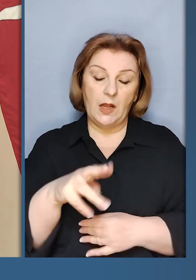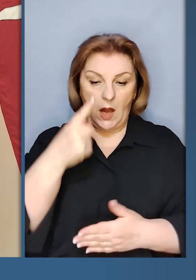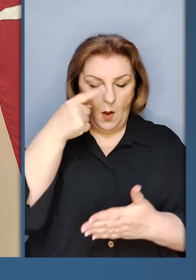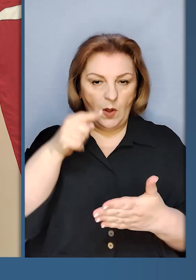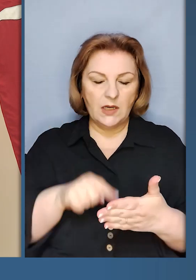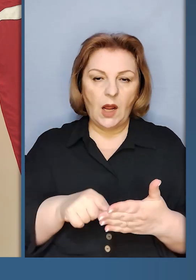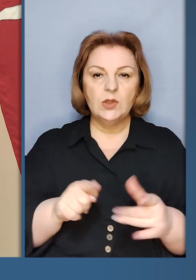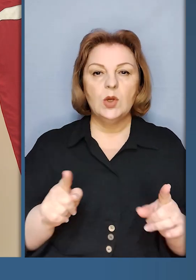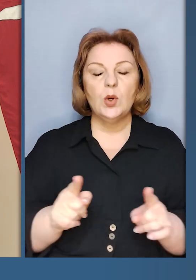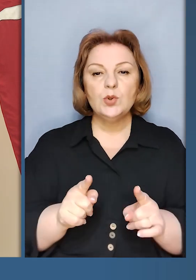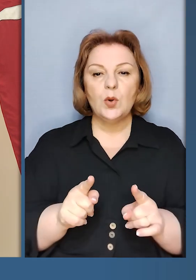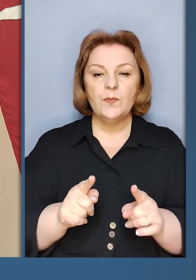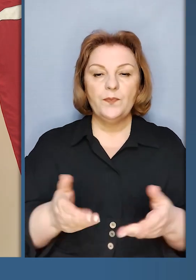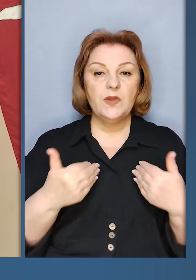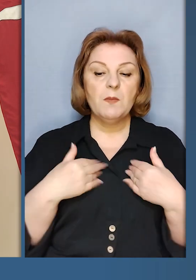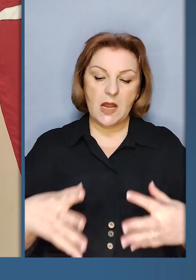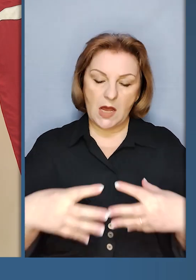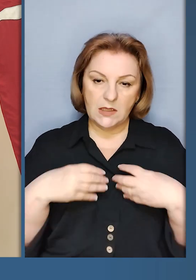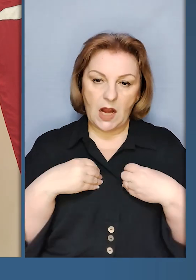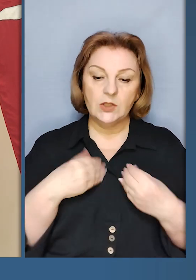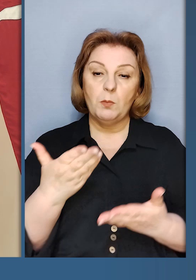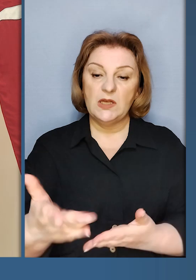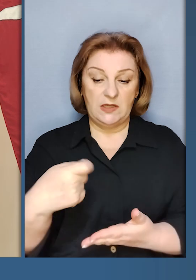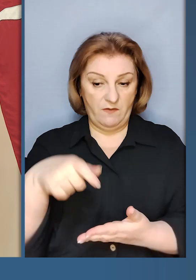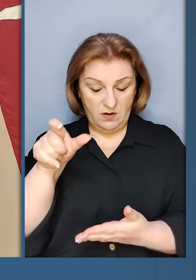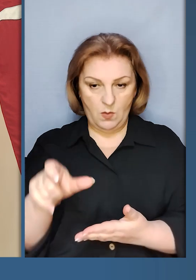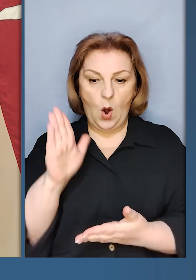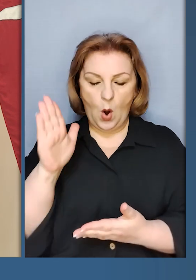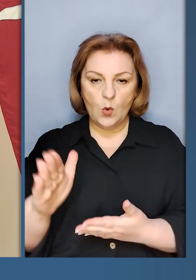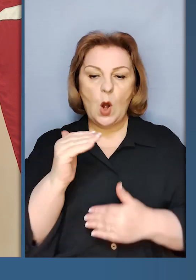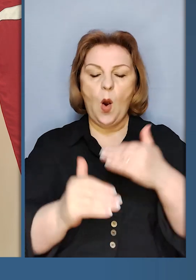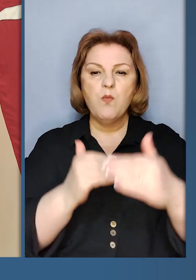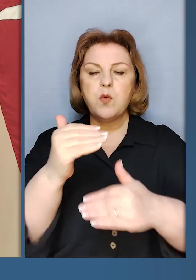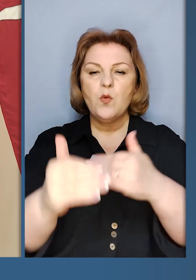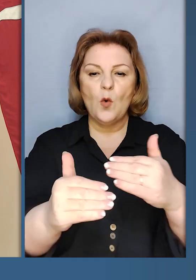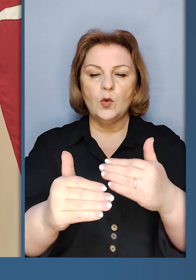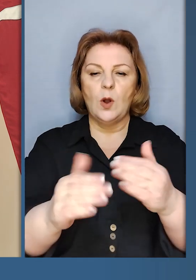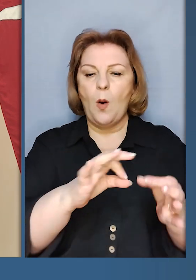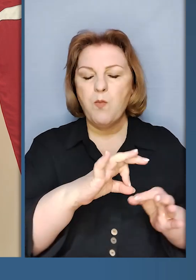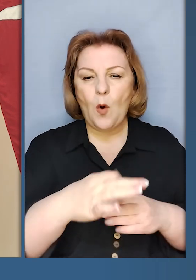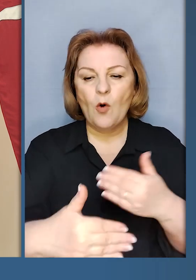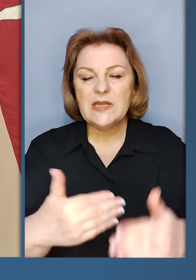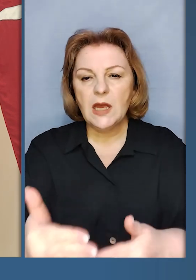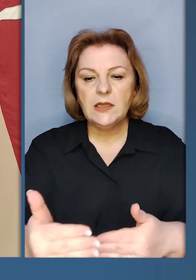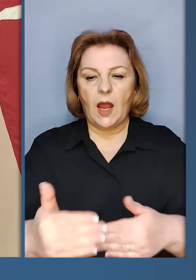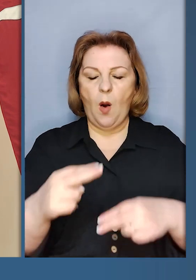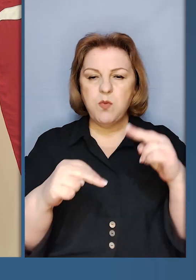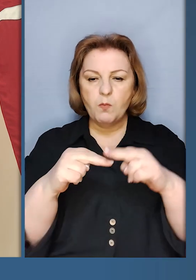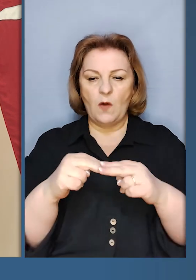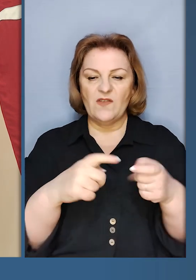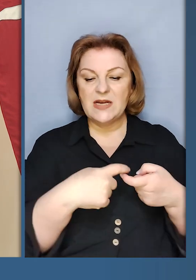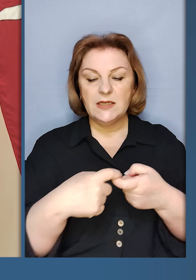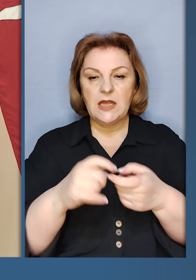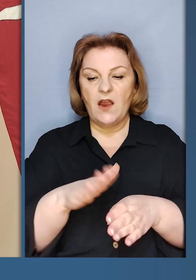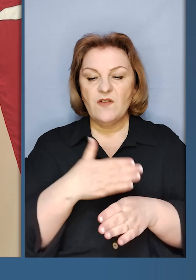переконаний, що ми разом з вами будемо будувати послідовну побудову зв'язків між нашими